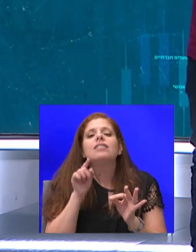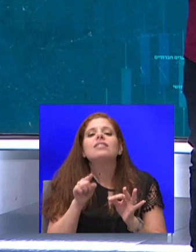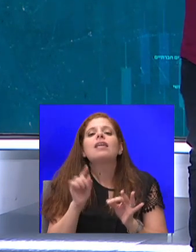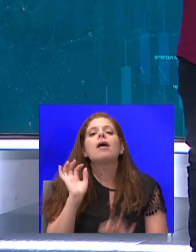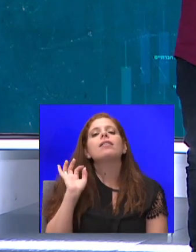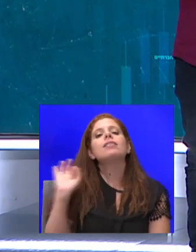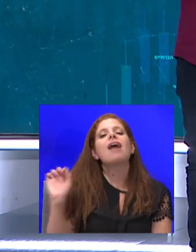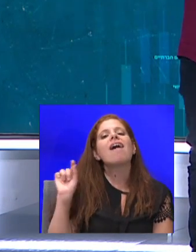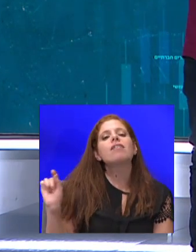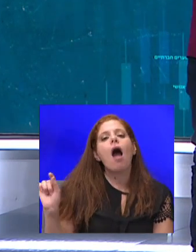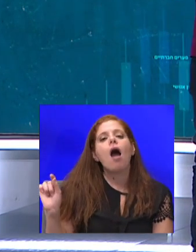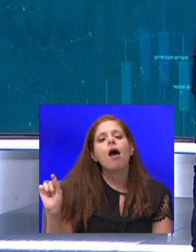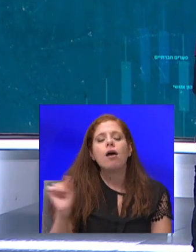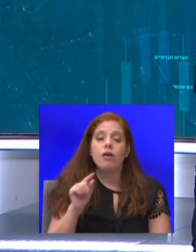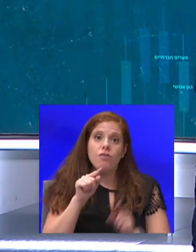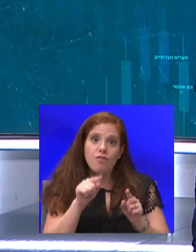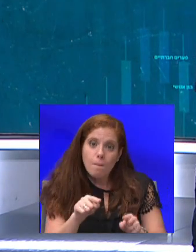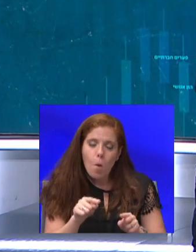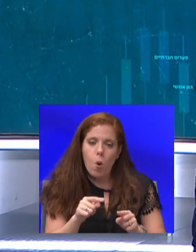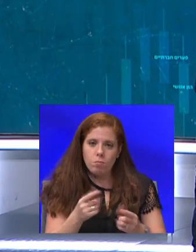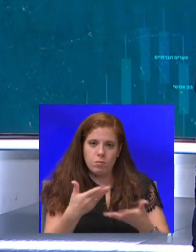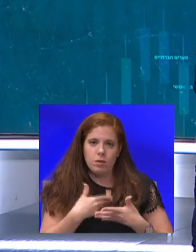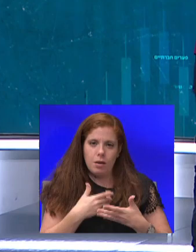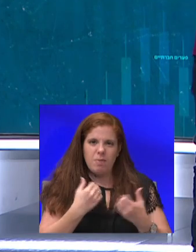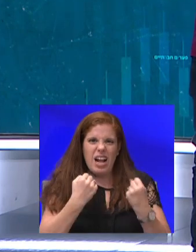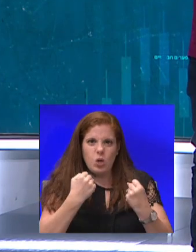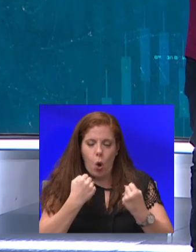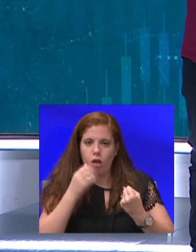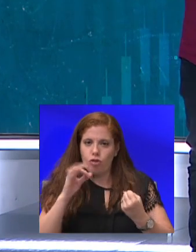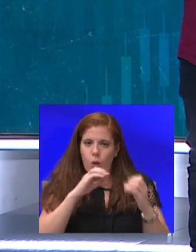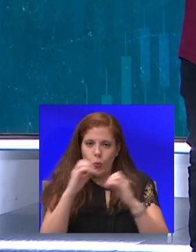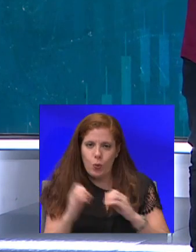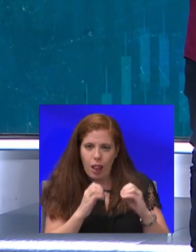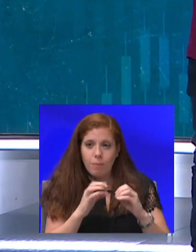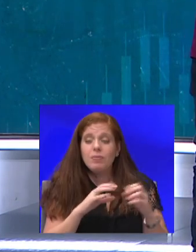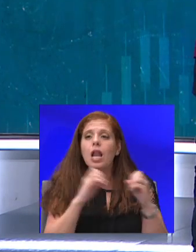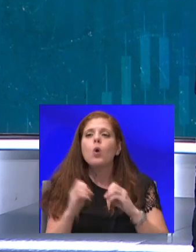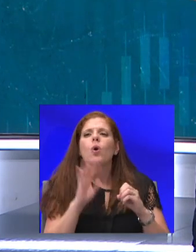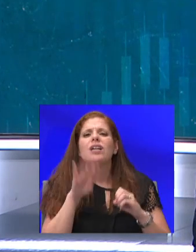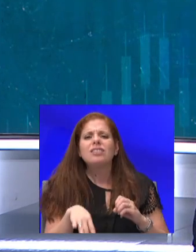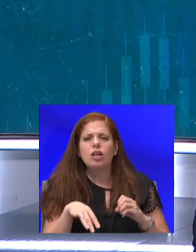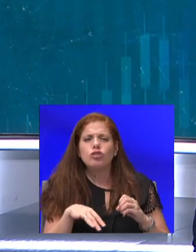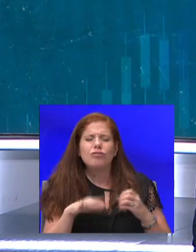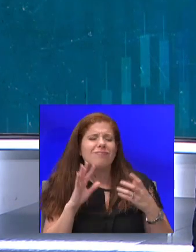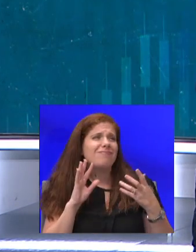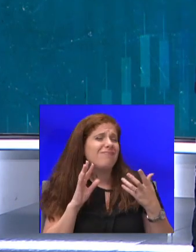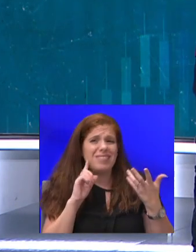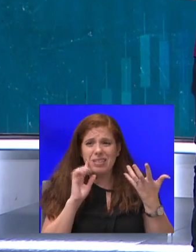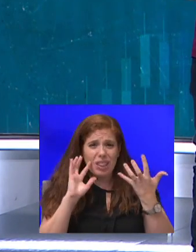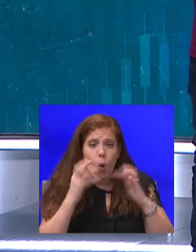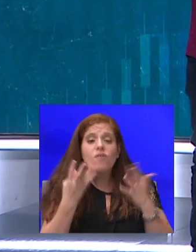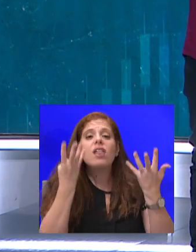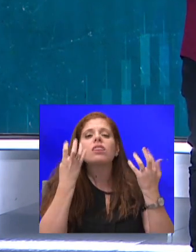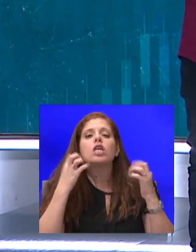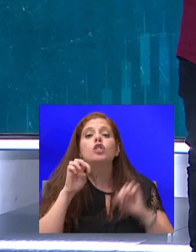אנחנו מגיעים לכוח המונופוליסטי של גוגל. גוגל מחזיקה בנתח שוק מטורלל של 93% משוק החיפוש